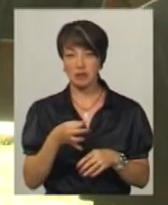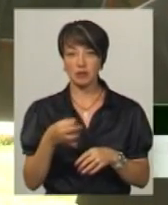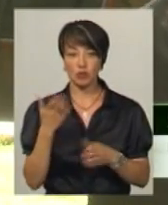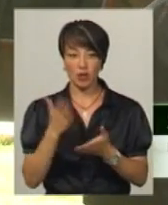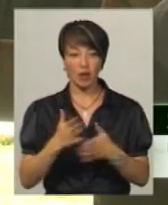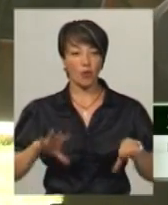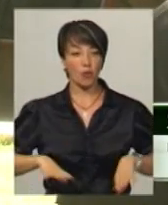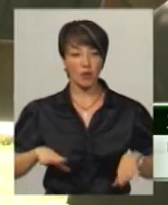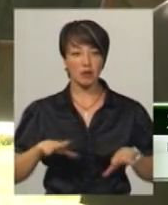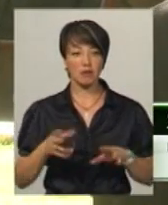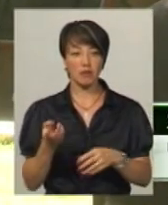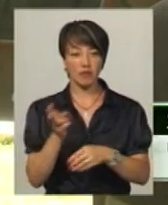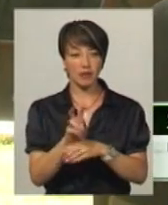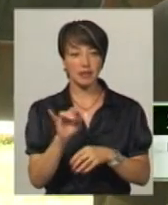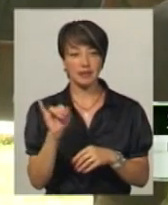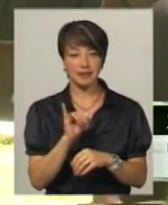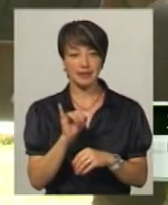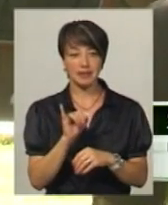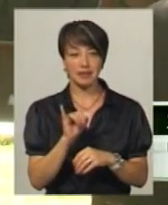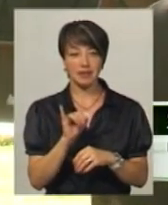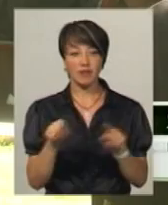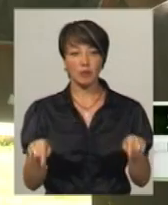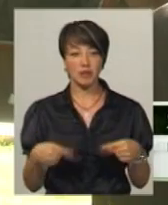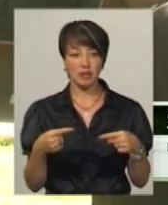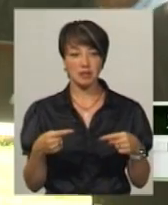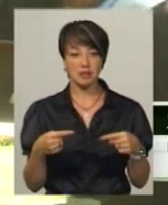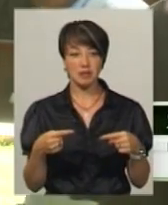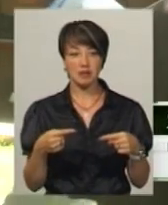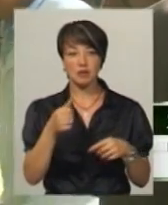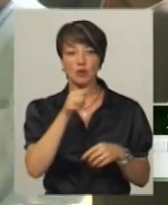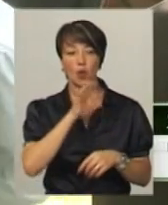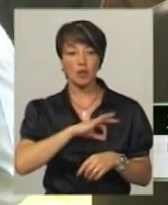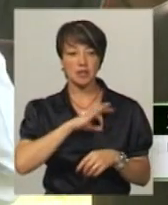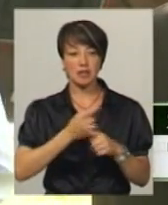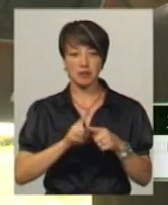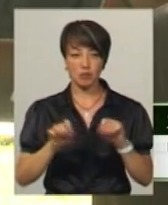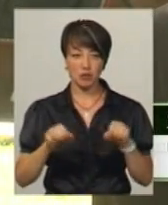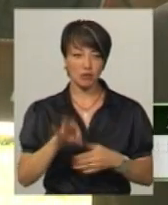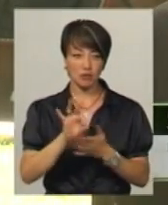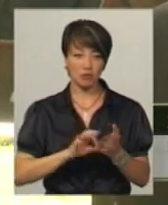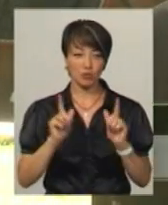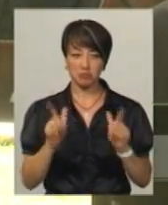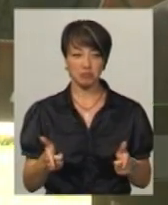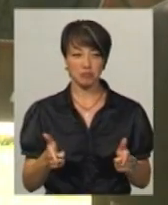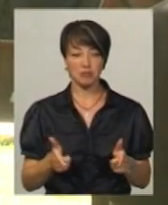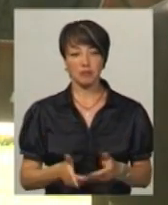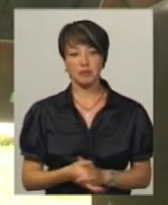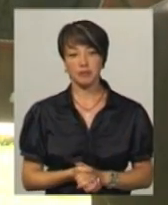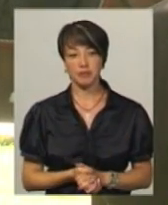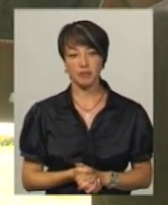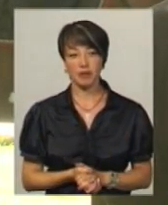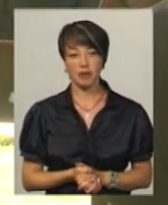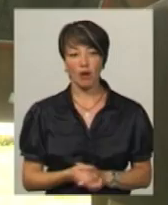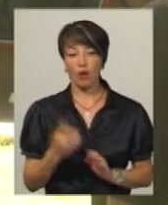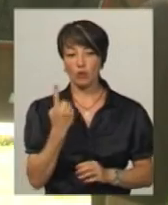вийти і в цілях реабілітації скористатися цією можливістю. Я одразу зголосився з